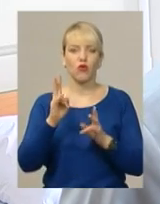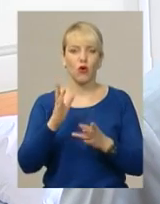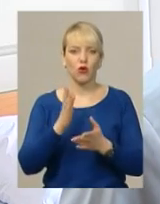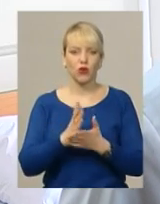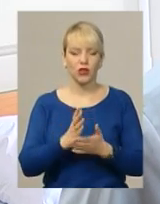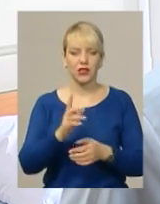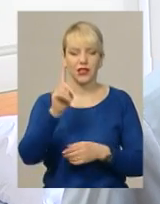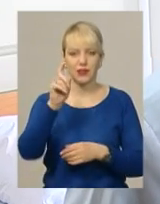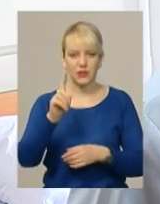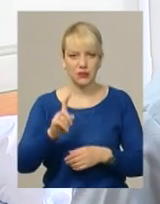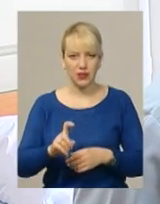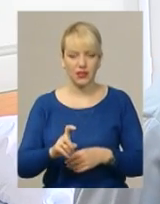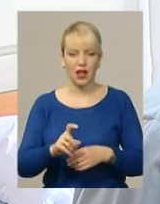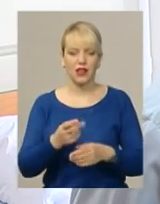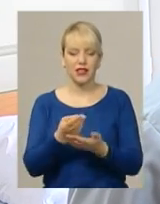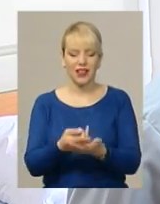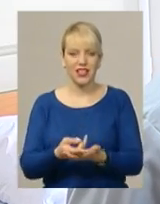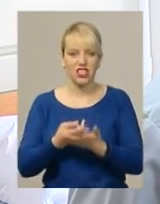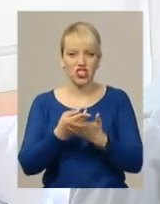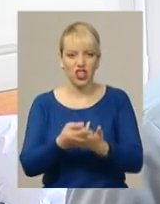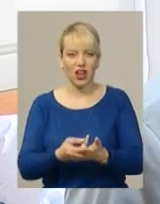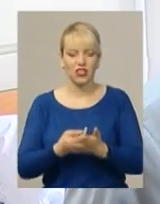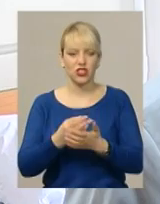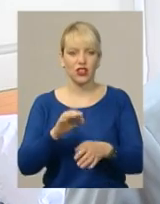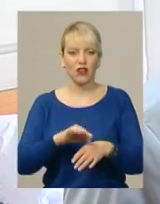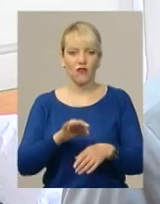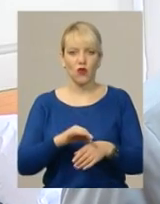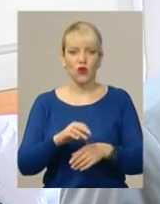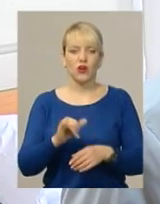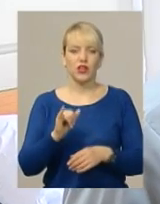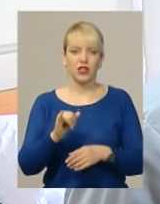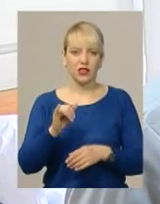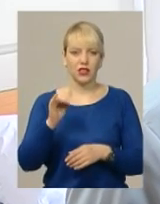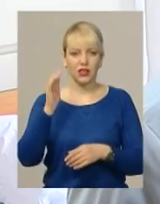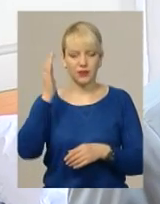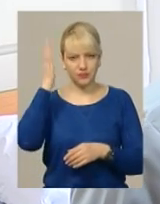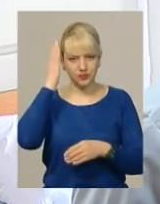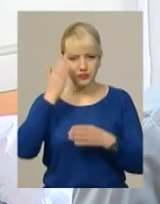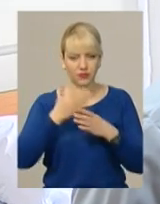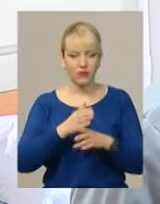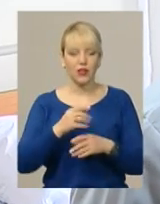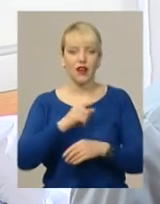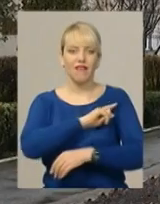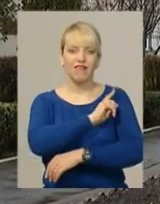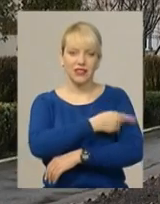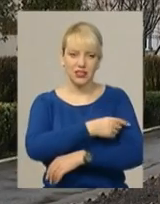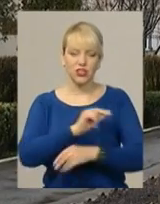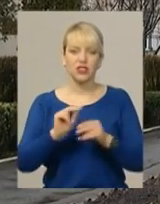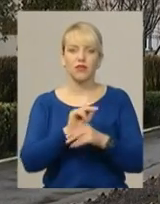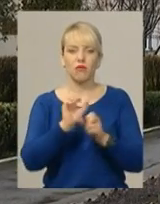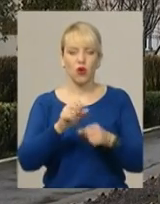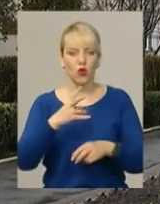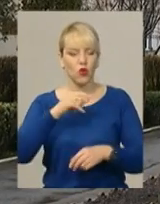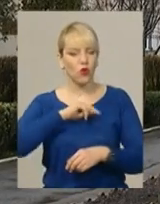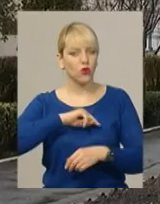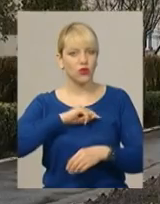нервів, спінальні травми, це лежачі хворі з пролежнями. Фізичну ваду можна підправити, а душевну дуже складно. Учасник бойових